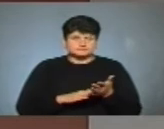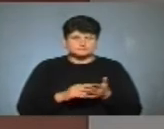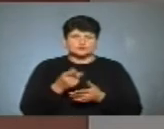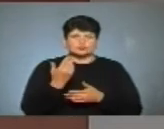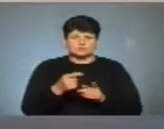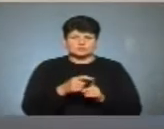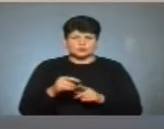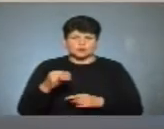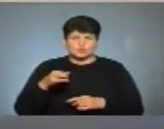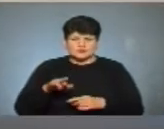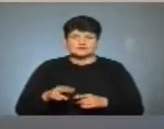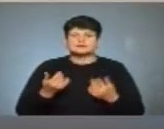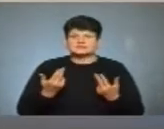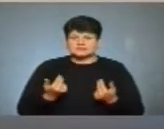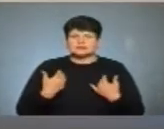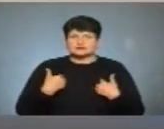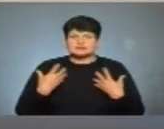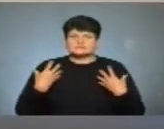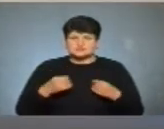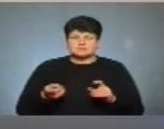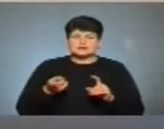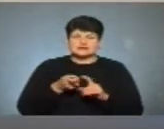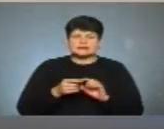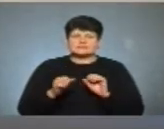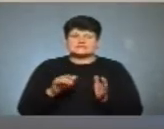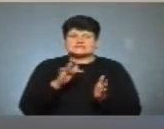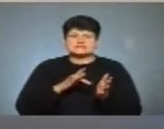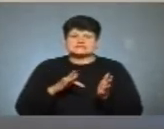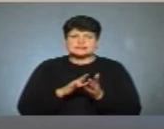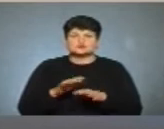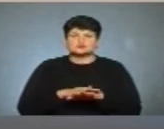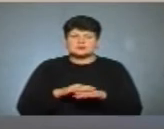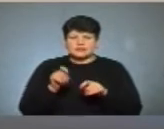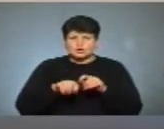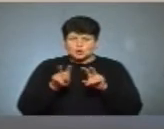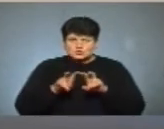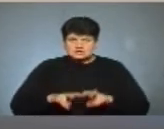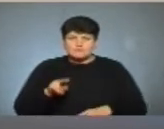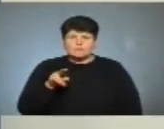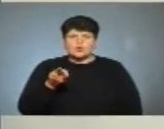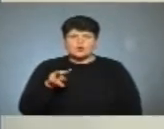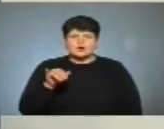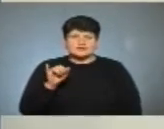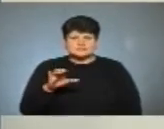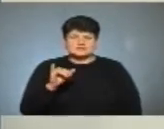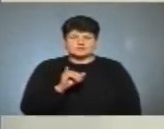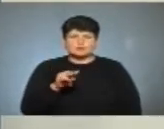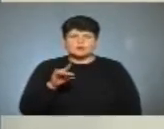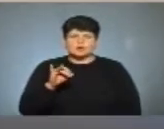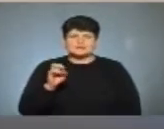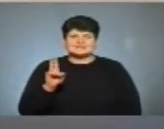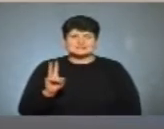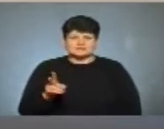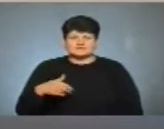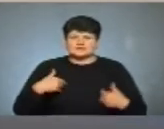слово. Так, і до нашої студії вже приєднався керівник Центру суспільних досліджень «Поліс» Ігор Процик. Вітаю. Вітаю. Отже,